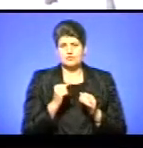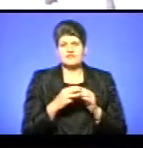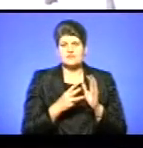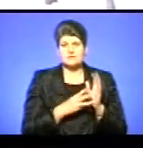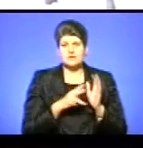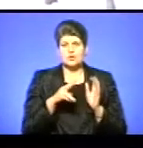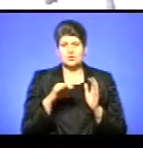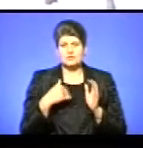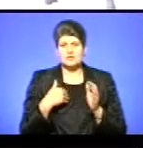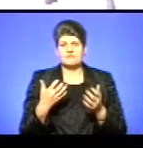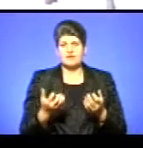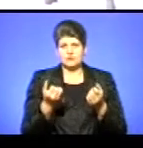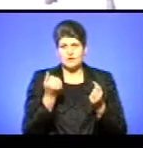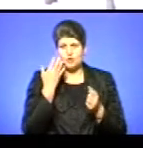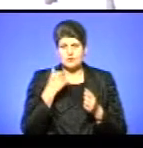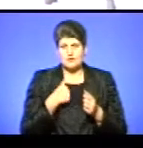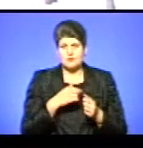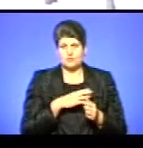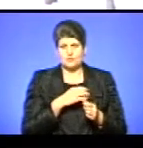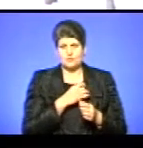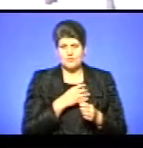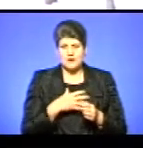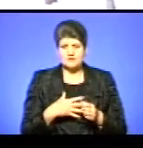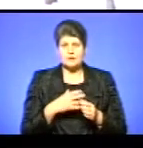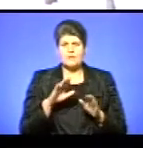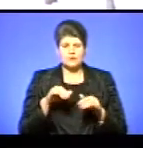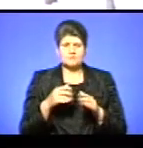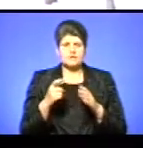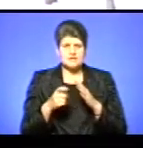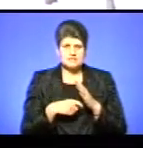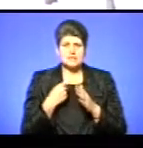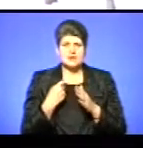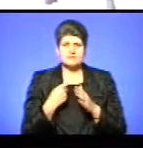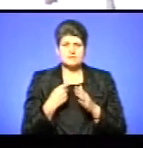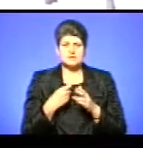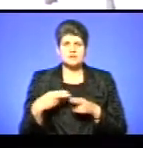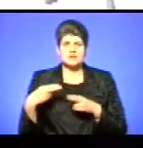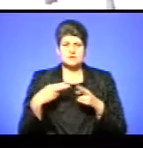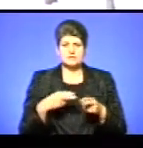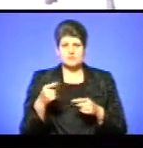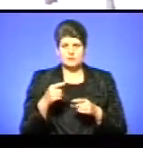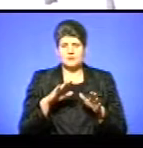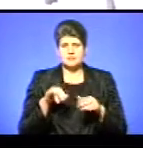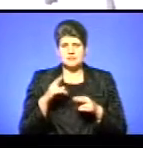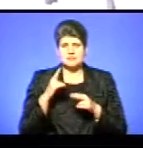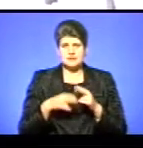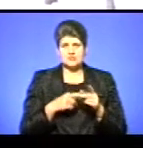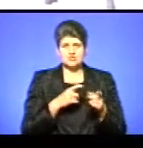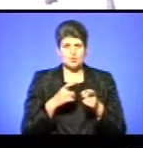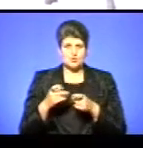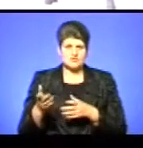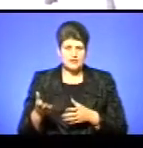лютого мене врятував, коли я був поранений. Про це я вже дізнався по приїзду в Тернопіль після закінчення розстрілів,